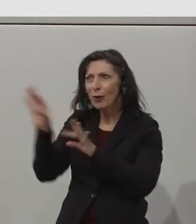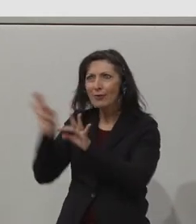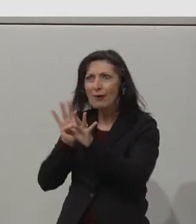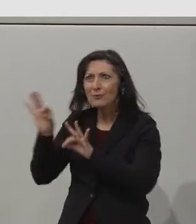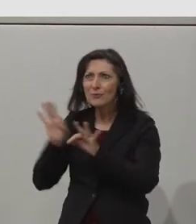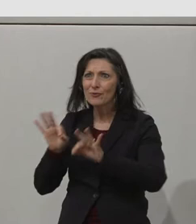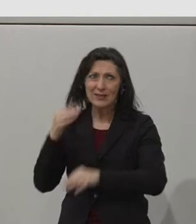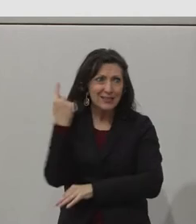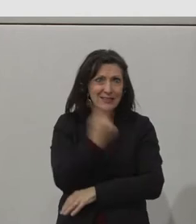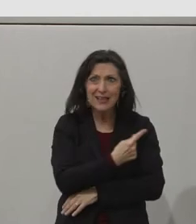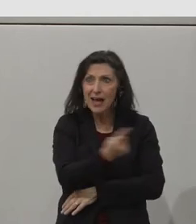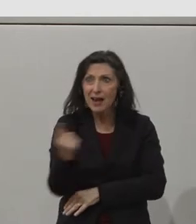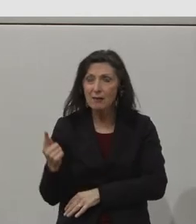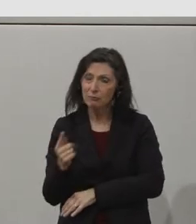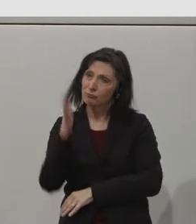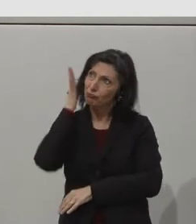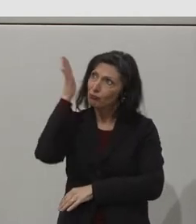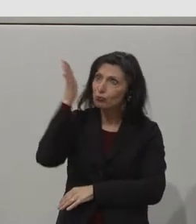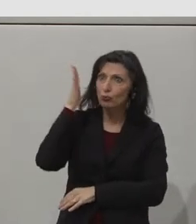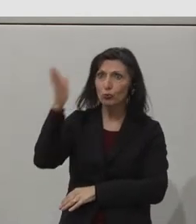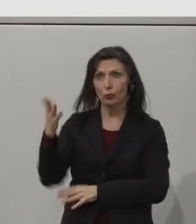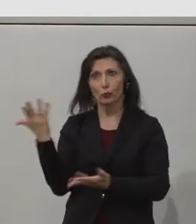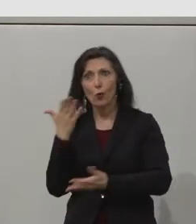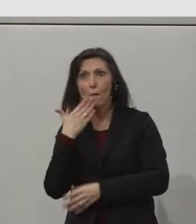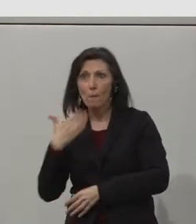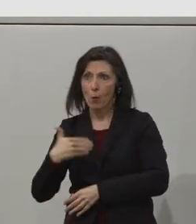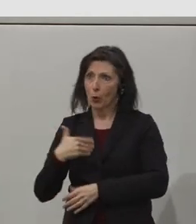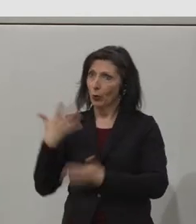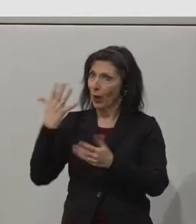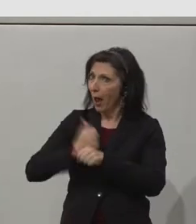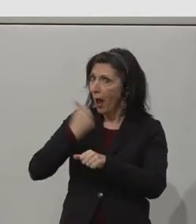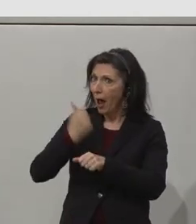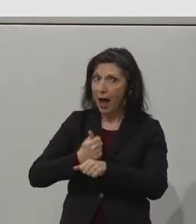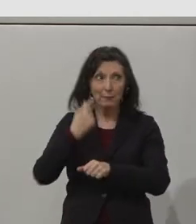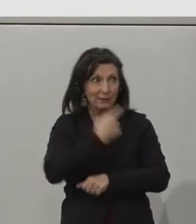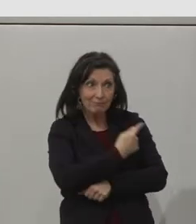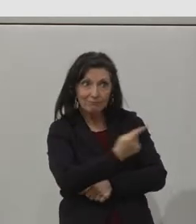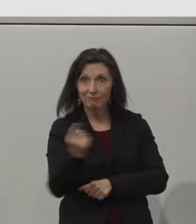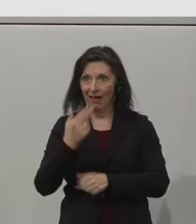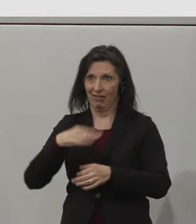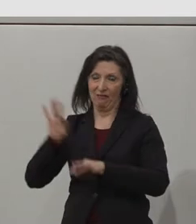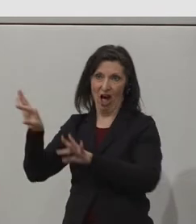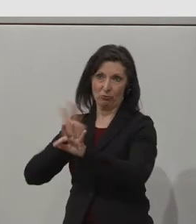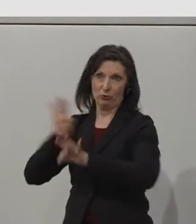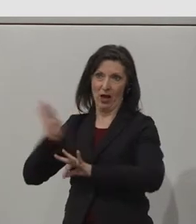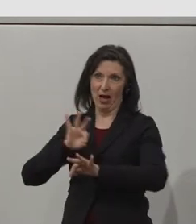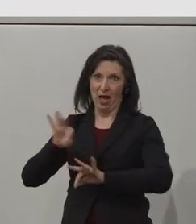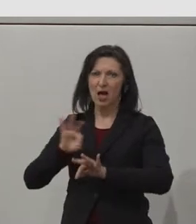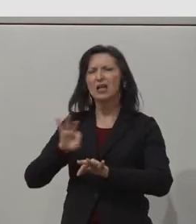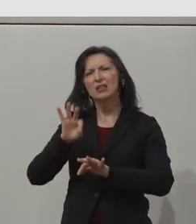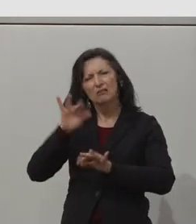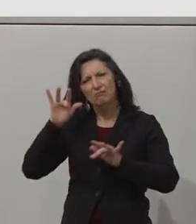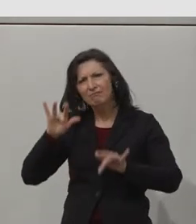move into. So we are incredibly, incredibly lucky and incredibly grateful to all of our business partners for